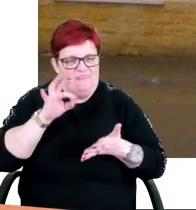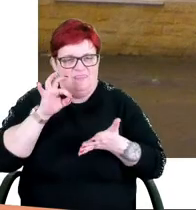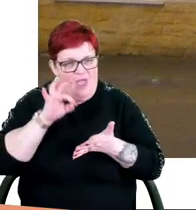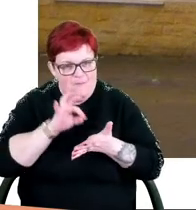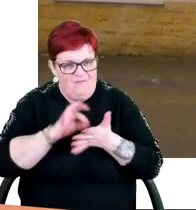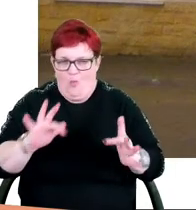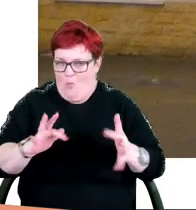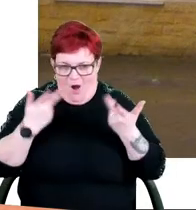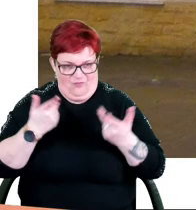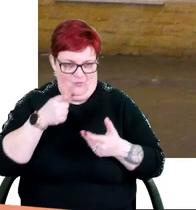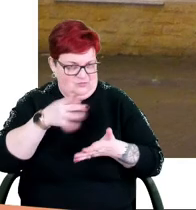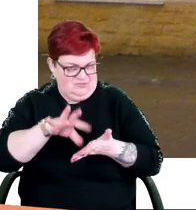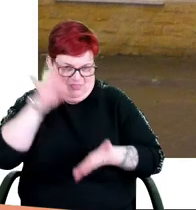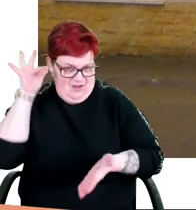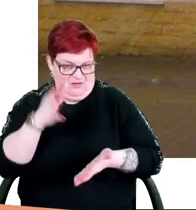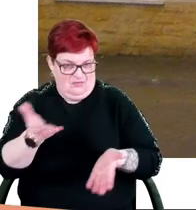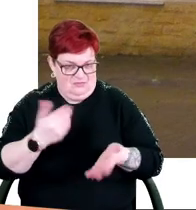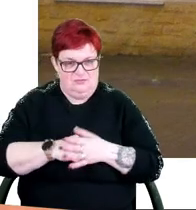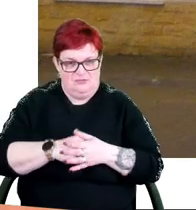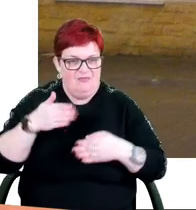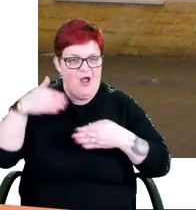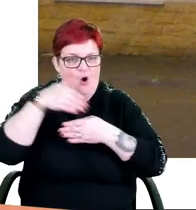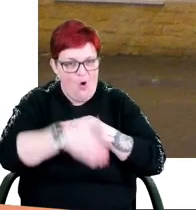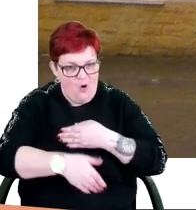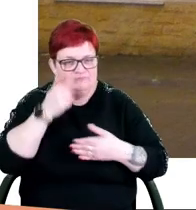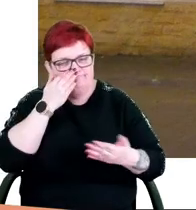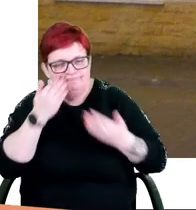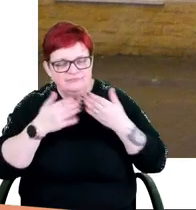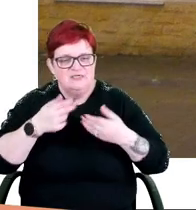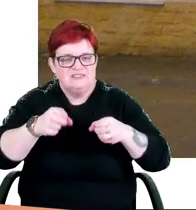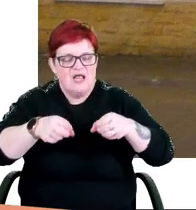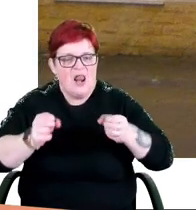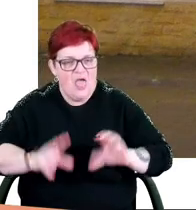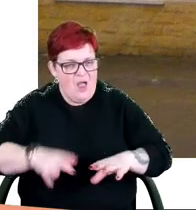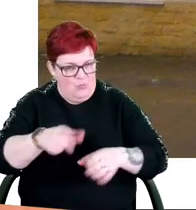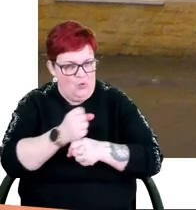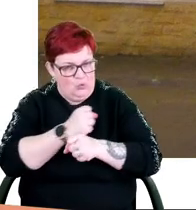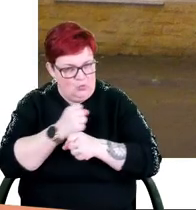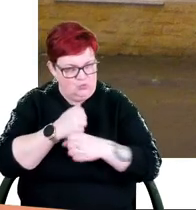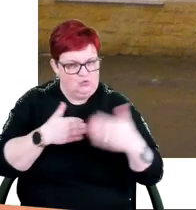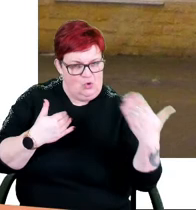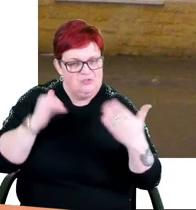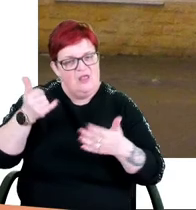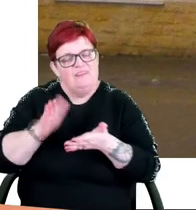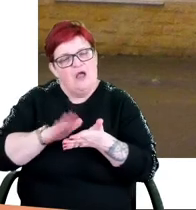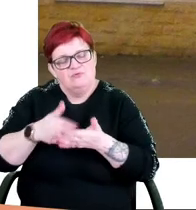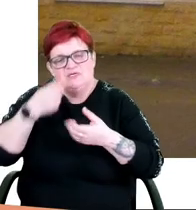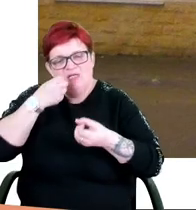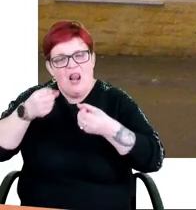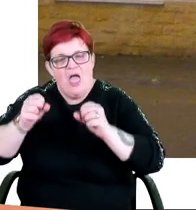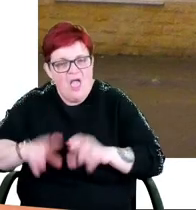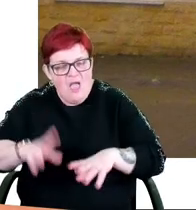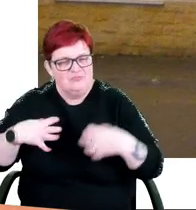będą łatwe do odnalezienia przez klientów. Na koniec widok sklepu zoologicznego w Grudziądzu i przykład sklepu zoologicznego